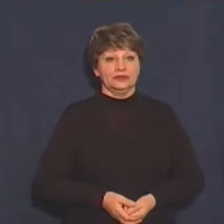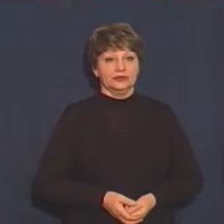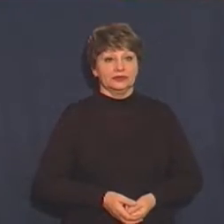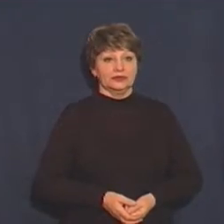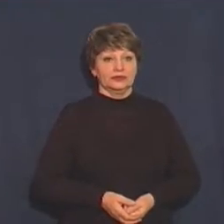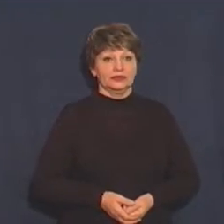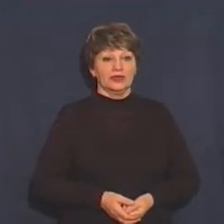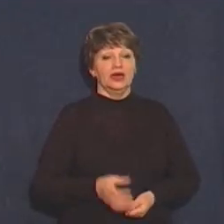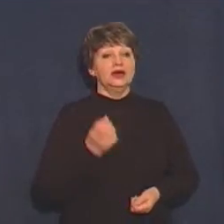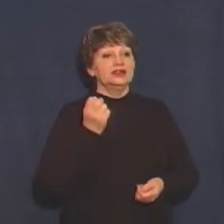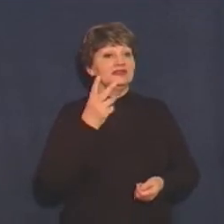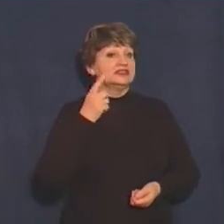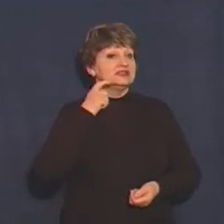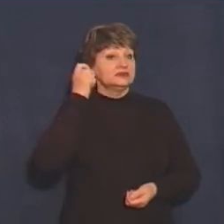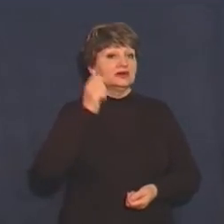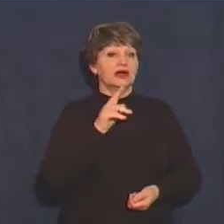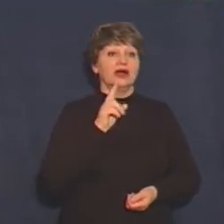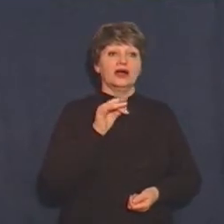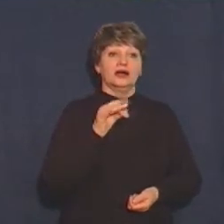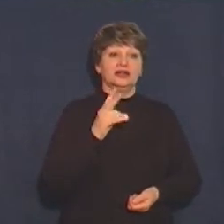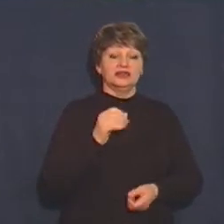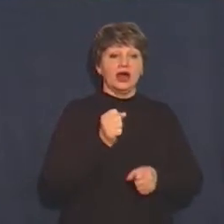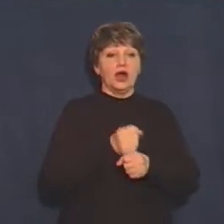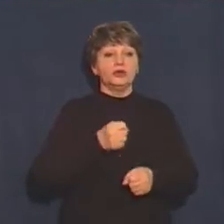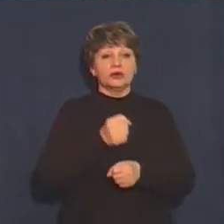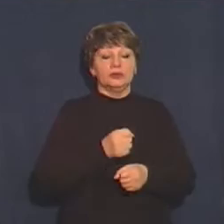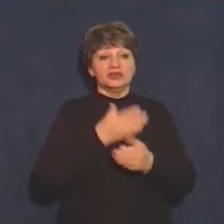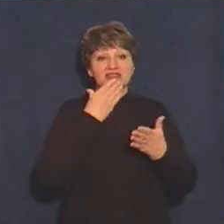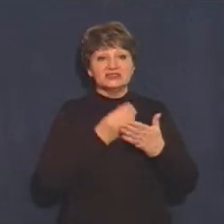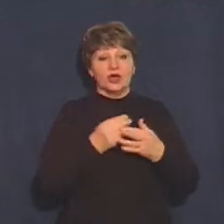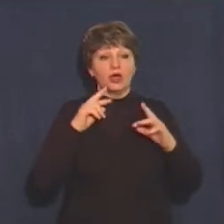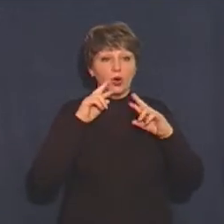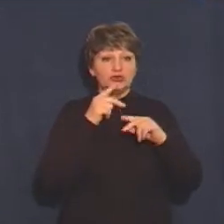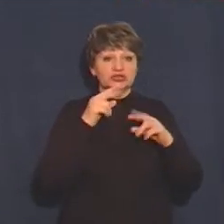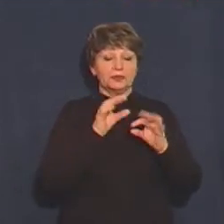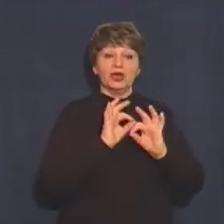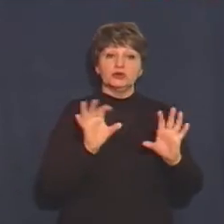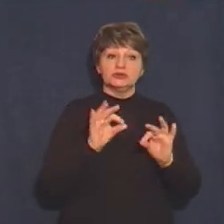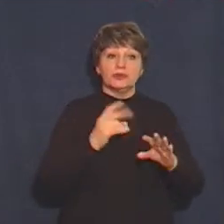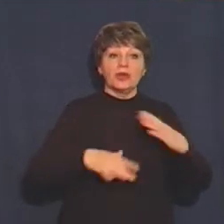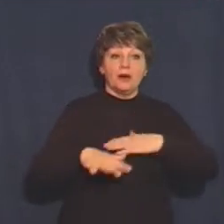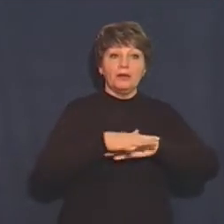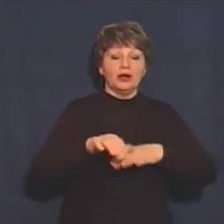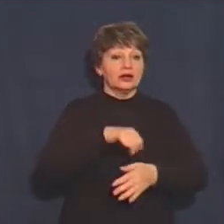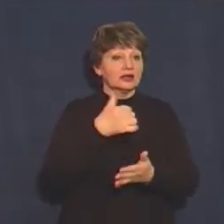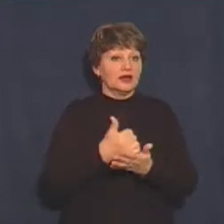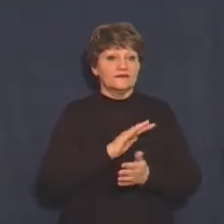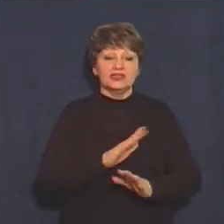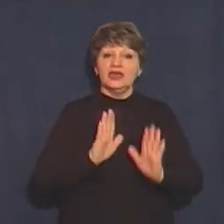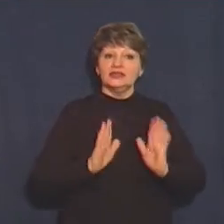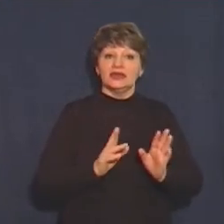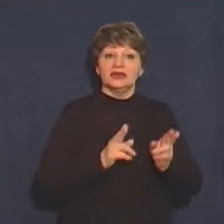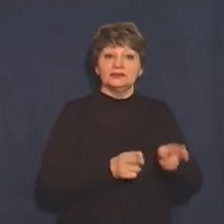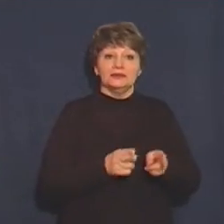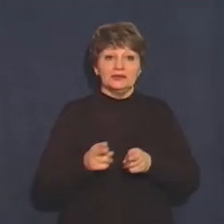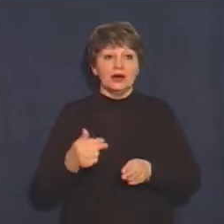12-річна Каріна Шевцова працює над помилками після столичних ігор. Розповідає, на майданчику головне не тільки тактика. Ми